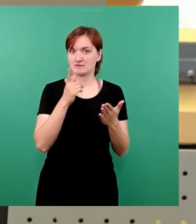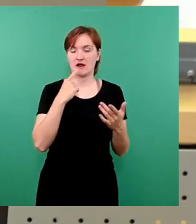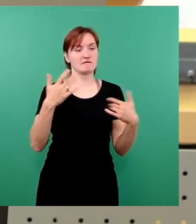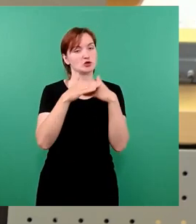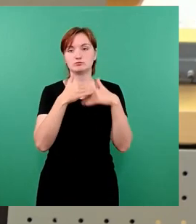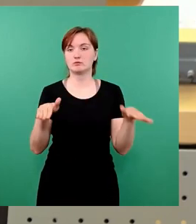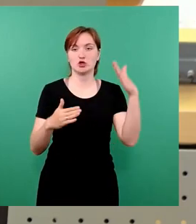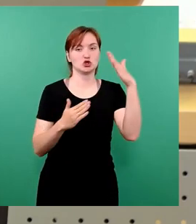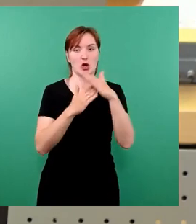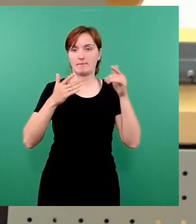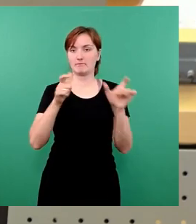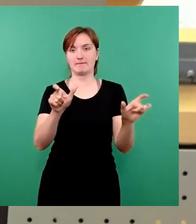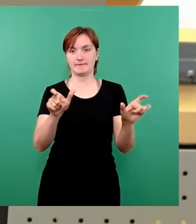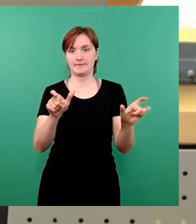nie fragen.